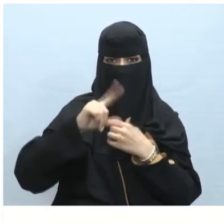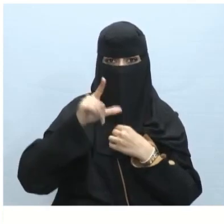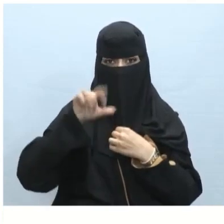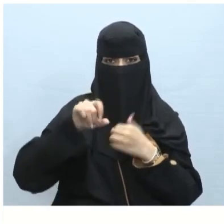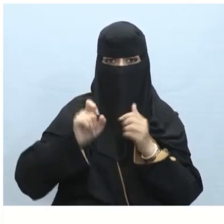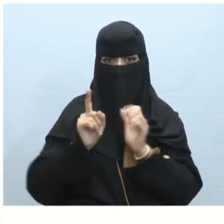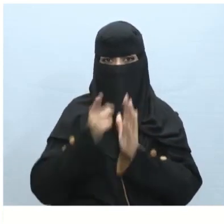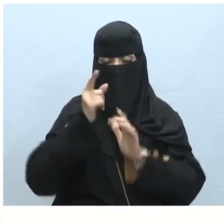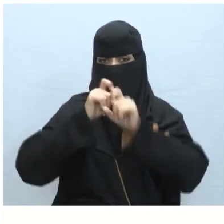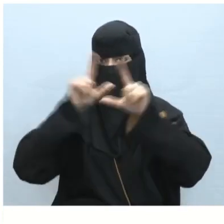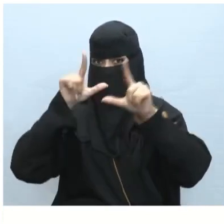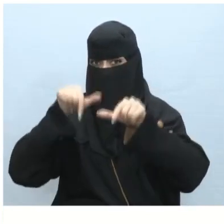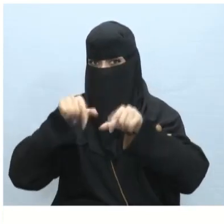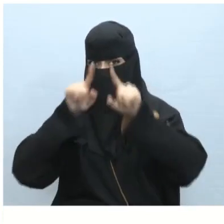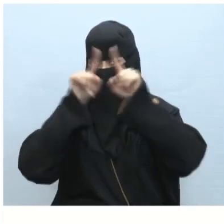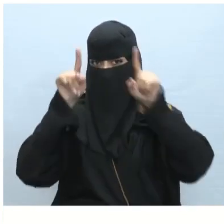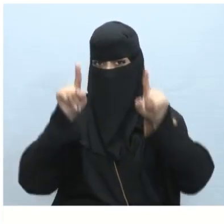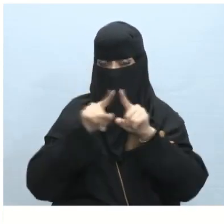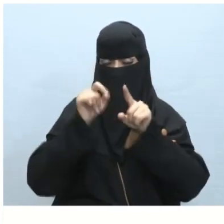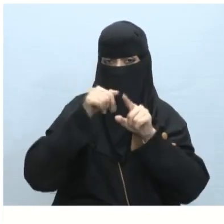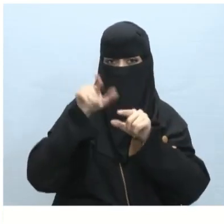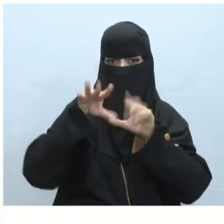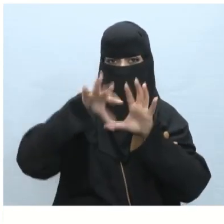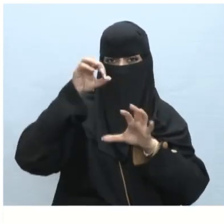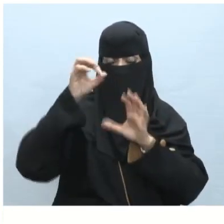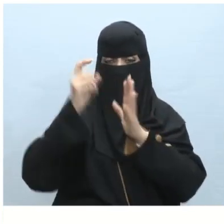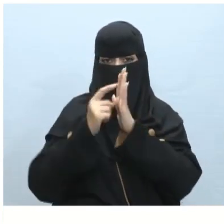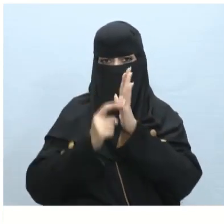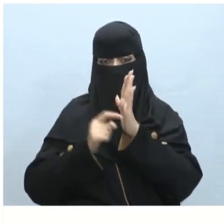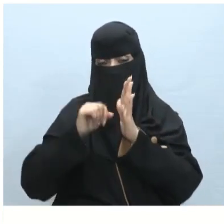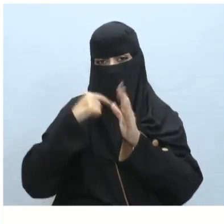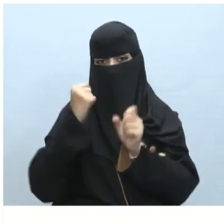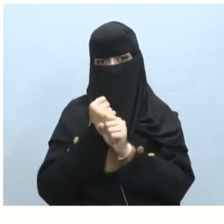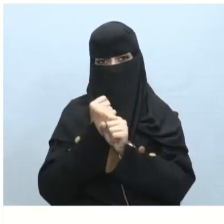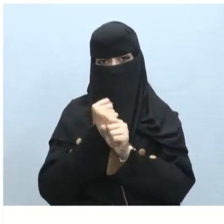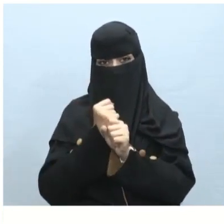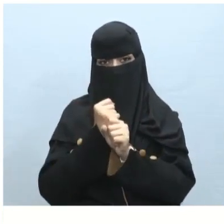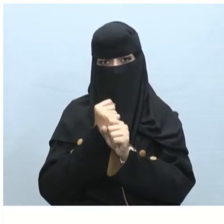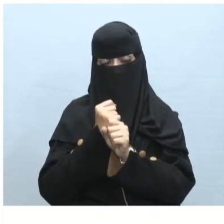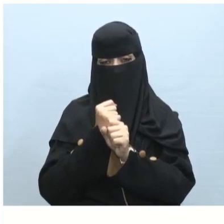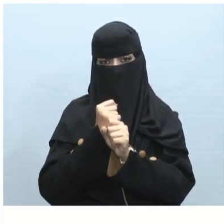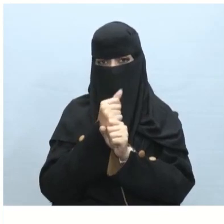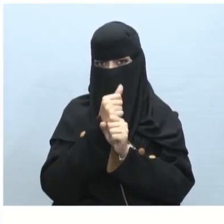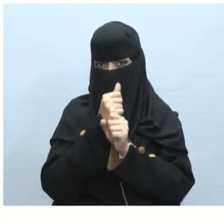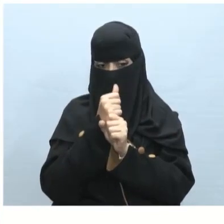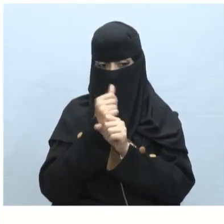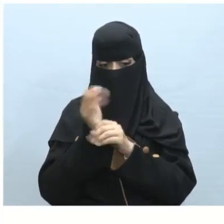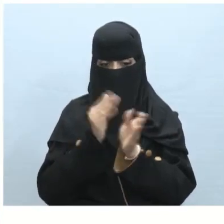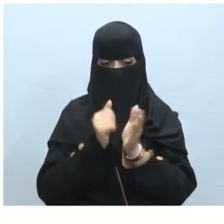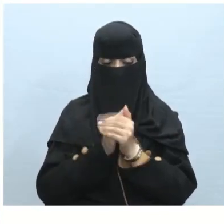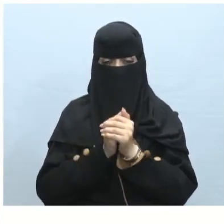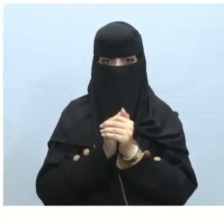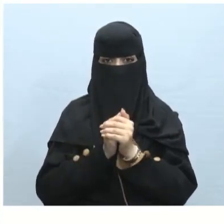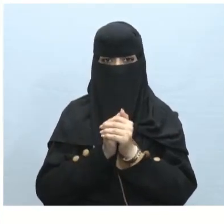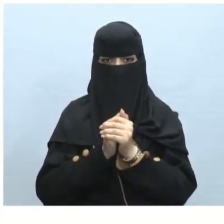هذه أبرز أيقونات علامة تشغيل خيارات علامة تبويب خيارات التشغيل